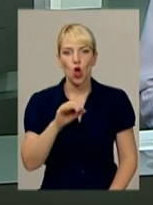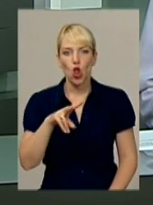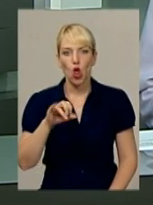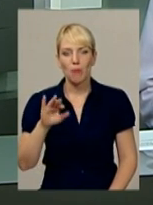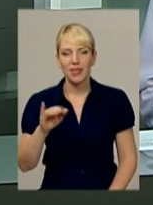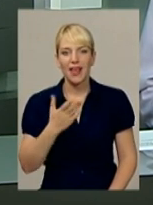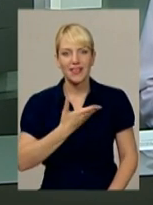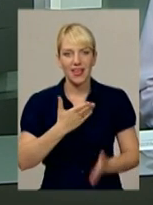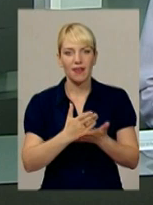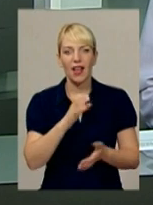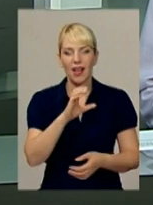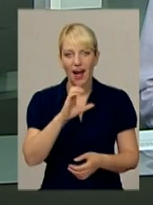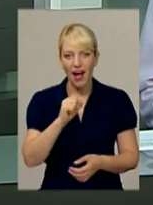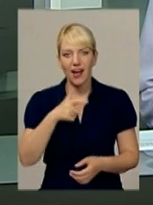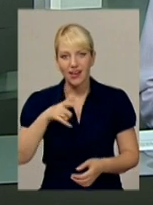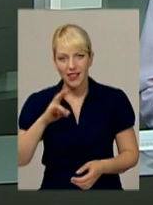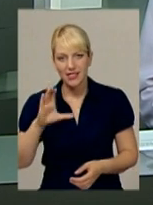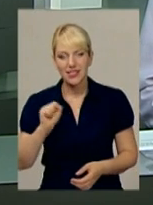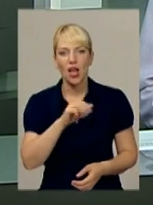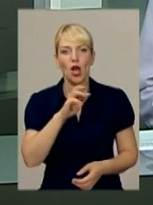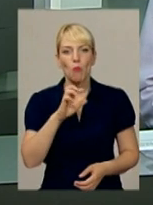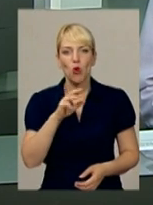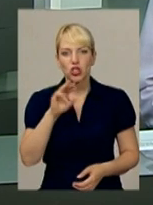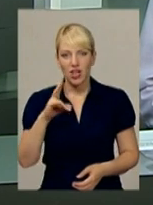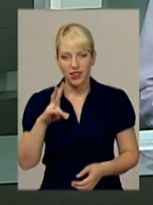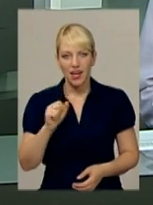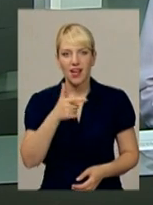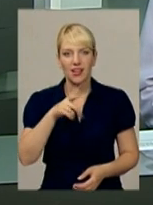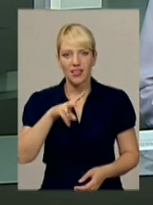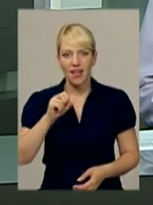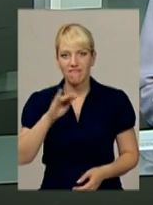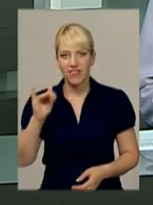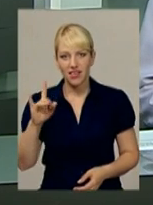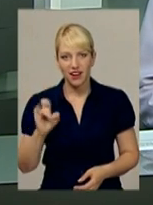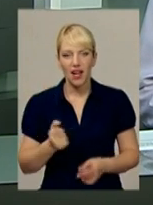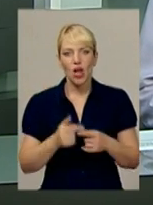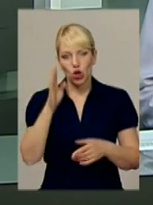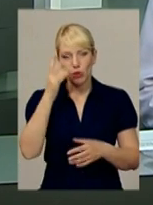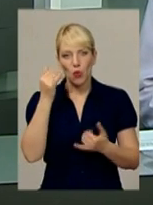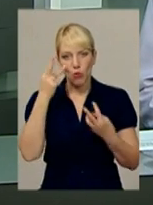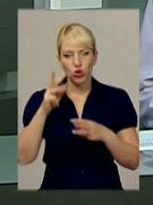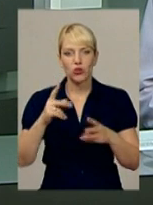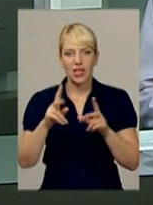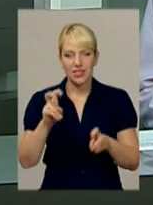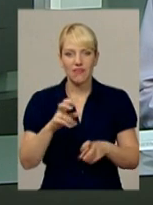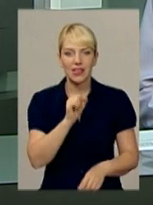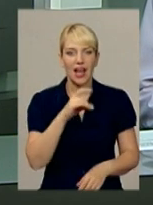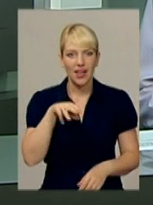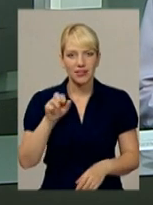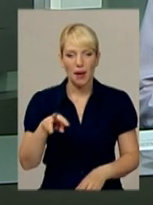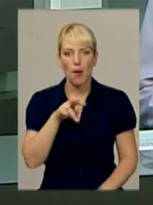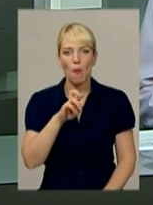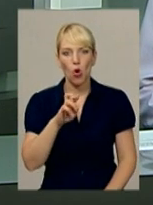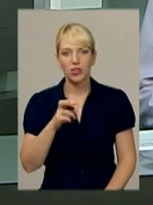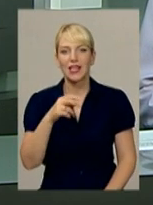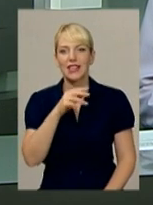є Агнеса, Беата, Божена, Глафіра, Лаура, Неллі, Сабріна. Хлопчиків модно тепер називати Артемом, Богданом,